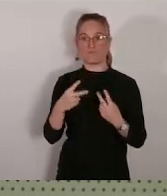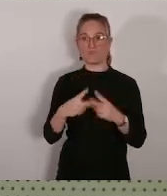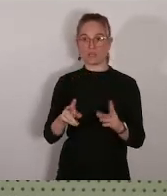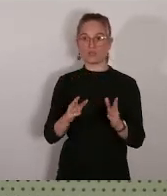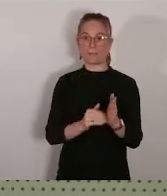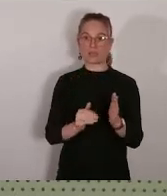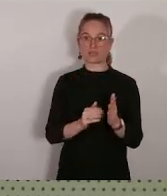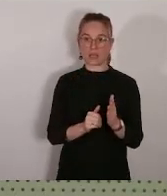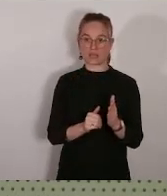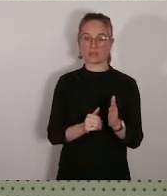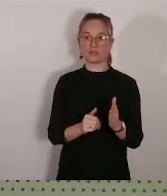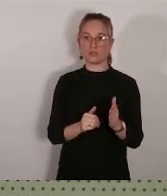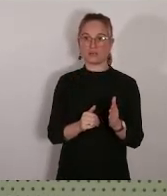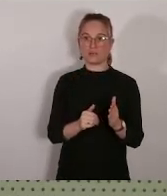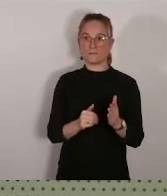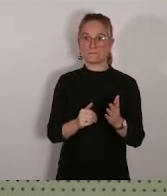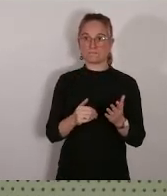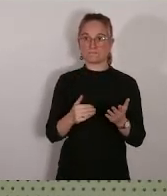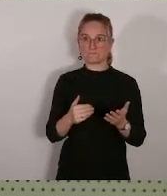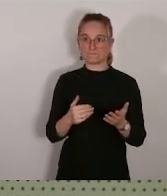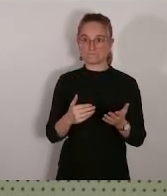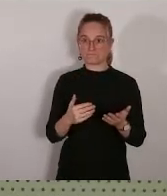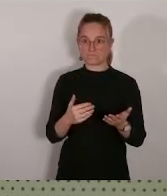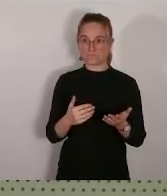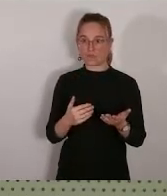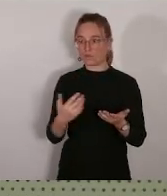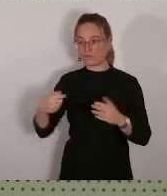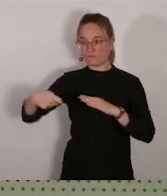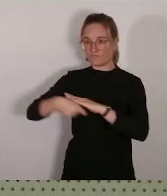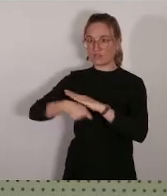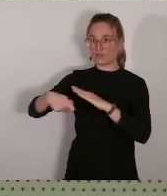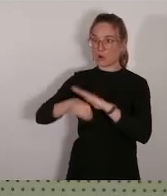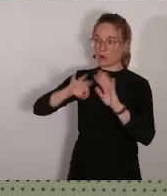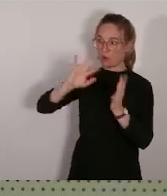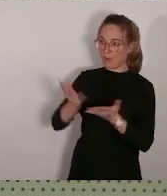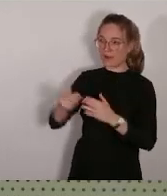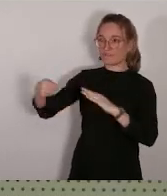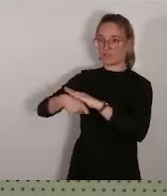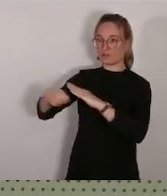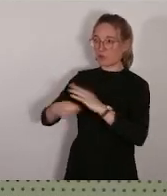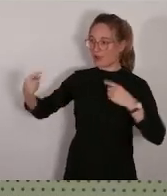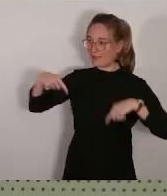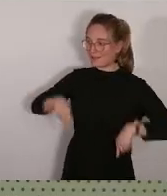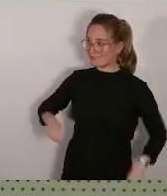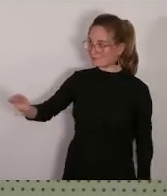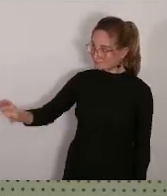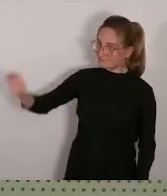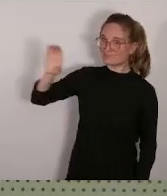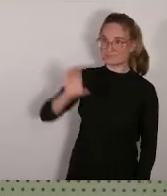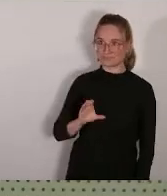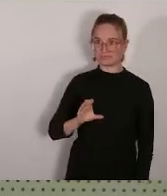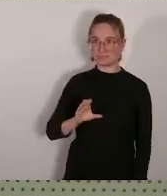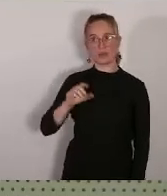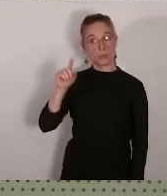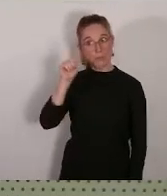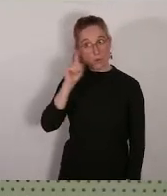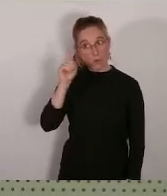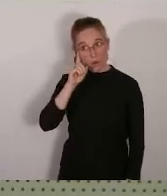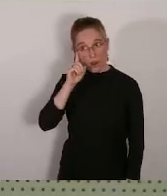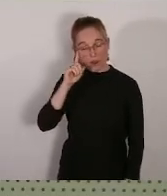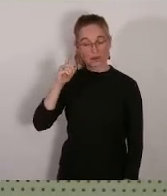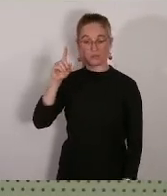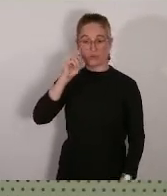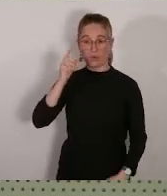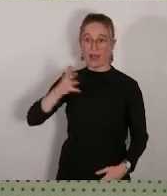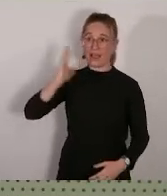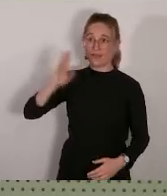en soutien d'un financement global et actuellement d'un financement d'état ce financement d'état pourquoi nous en sommes arrivés là parce que nous avons eu une trentaine d'années d